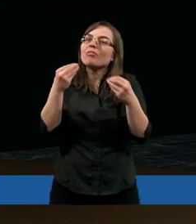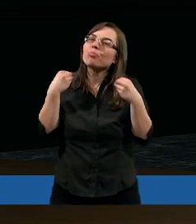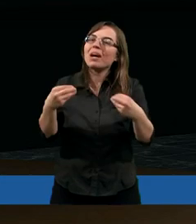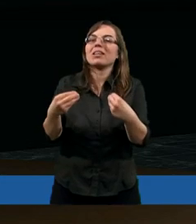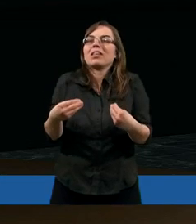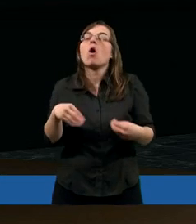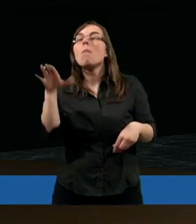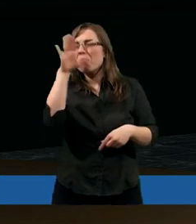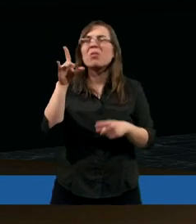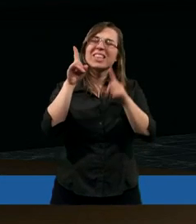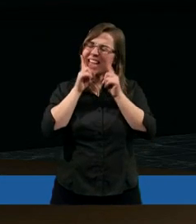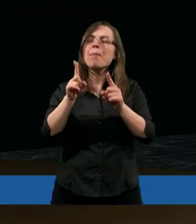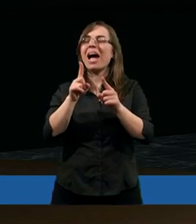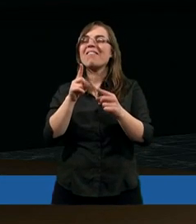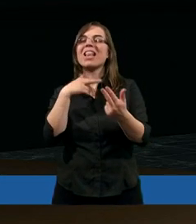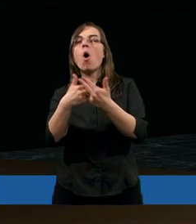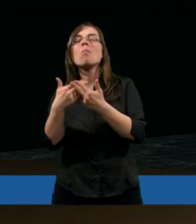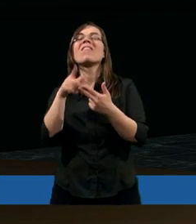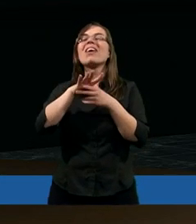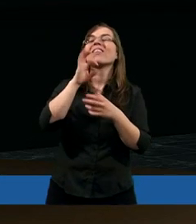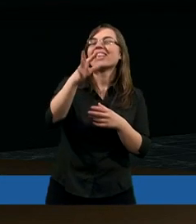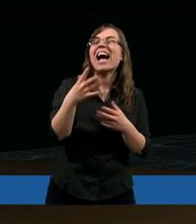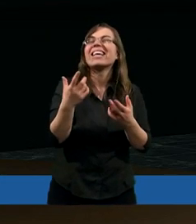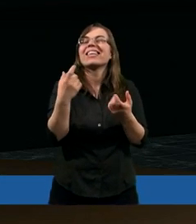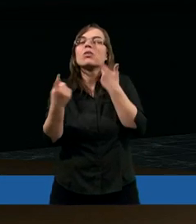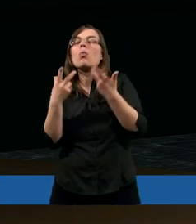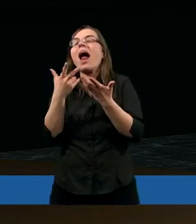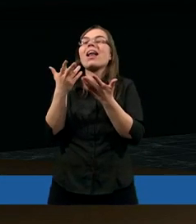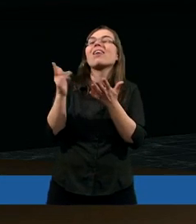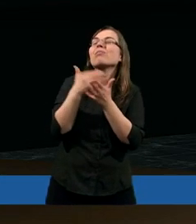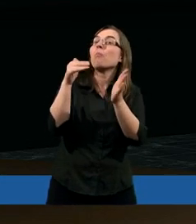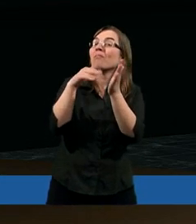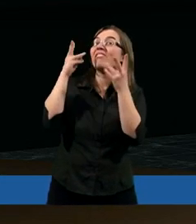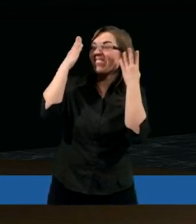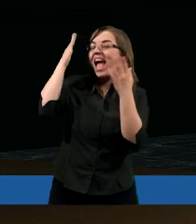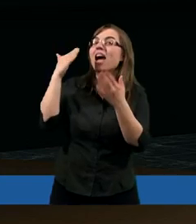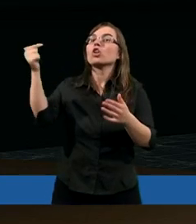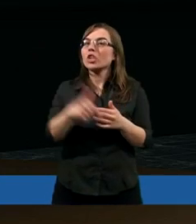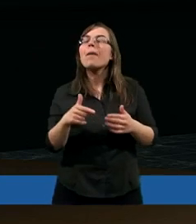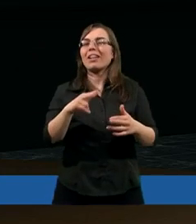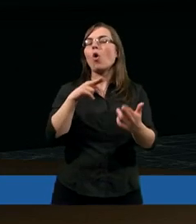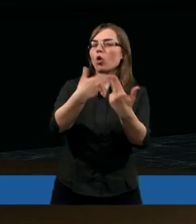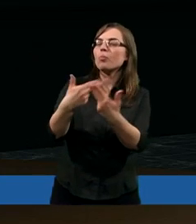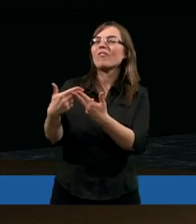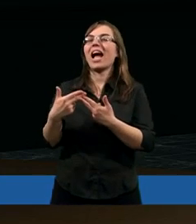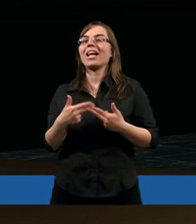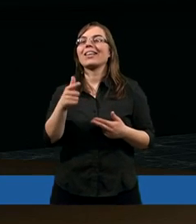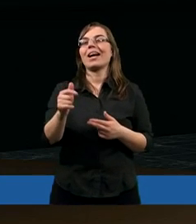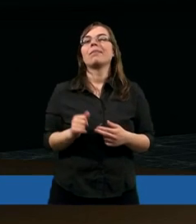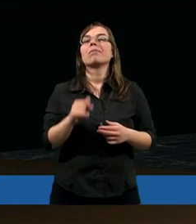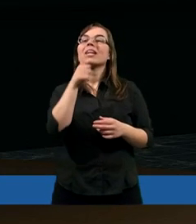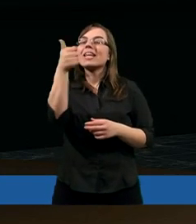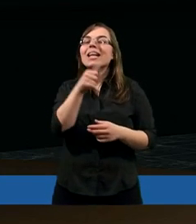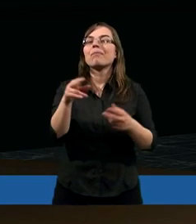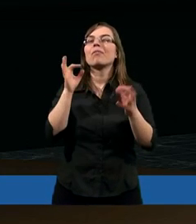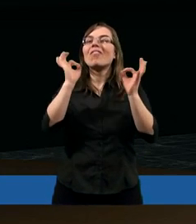No Pan Bóg naprawdę odpowiada, kiedy wołamy i przysyła pomoc. To to jest jedyny